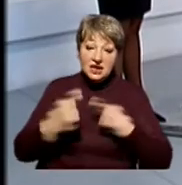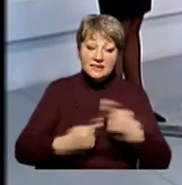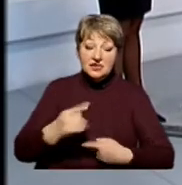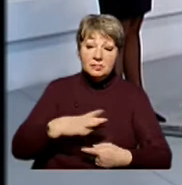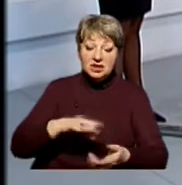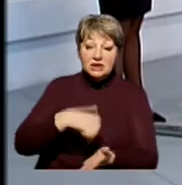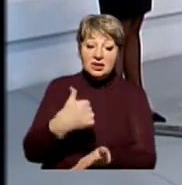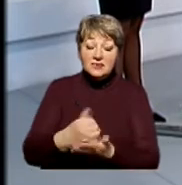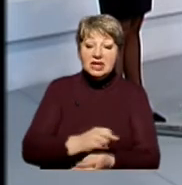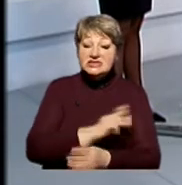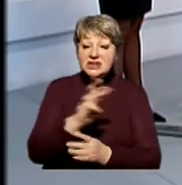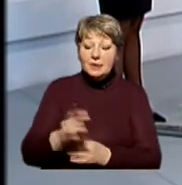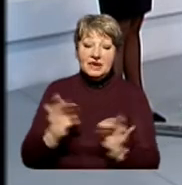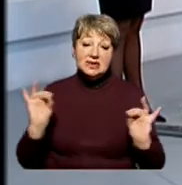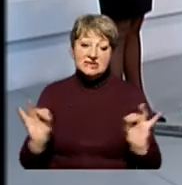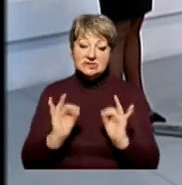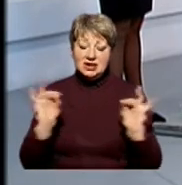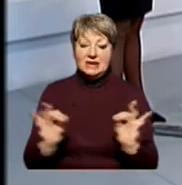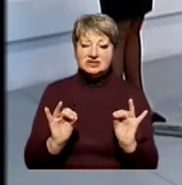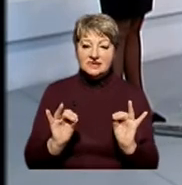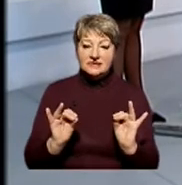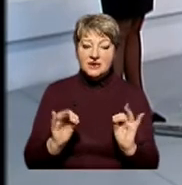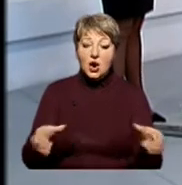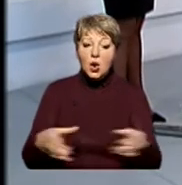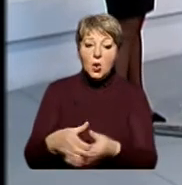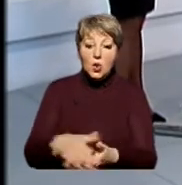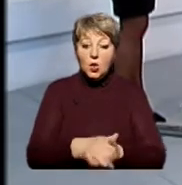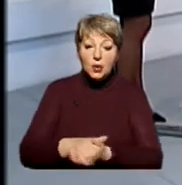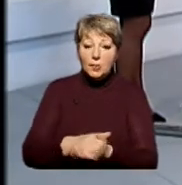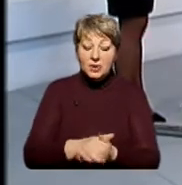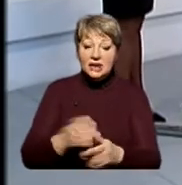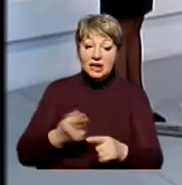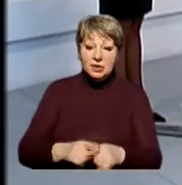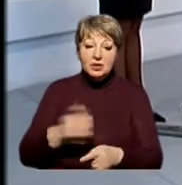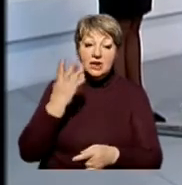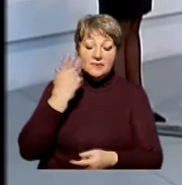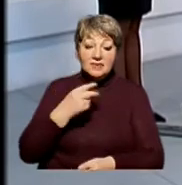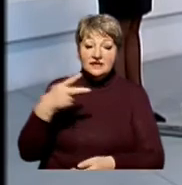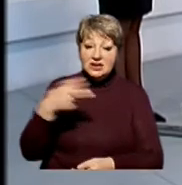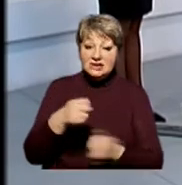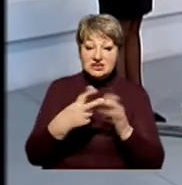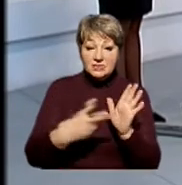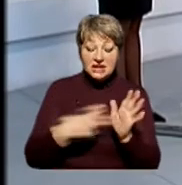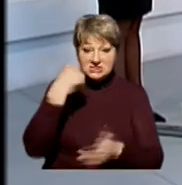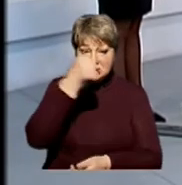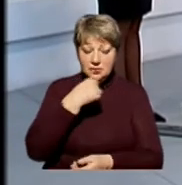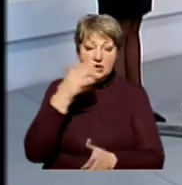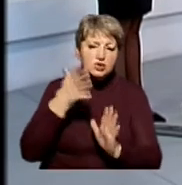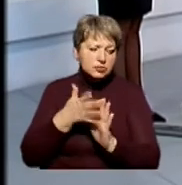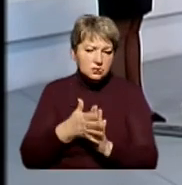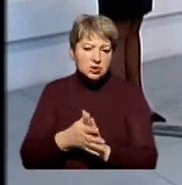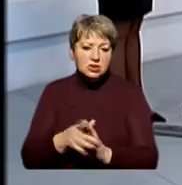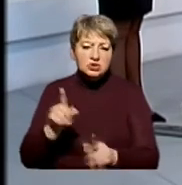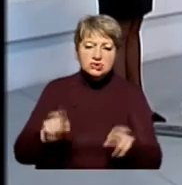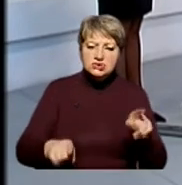ключовим це забезпечення інтересів громади. Саме тому, що в далекому 2017 році, розуміючи